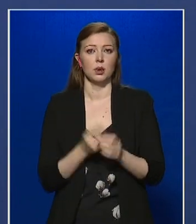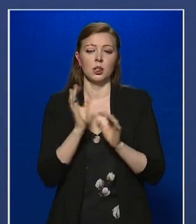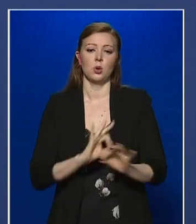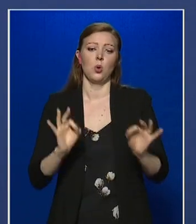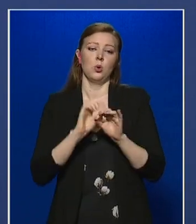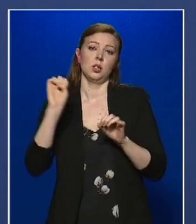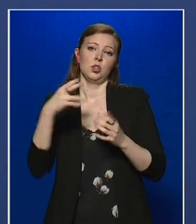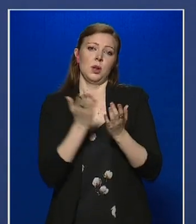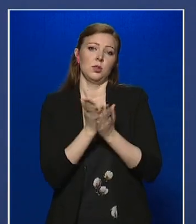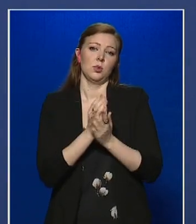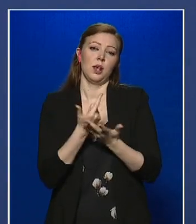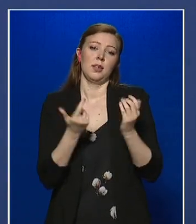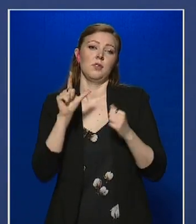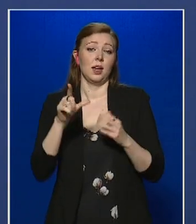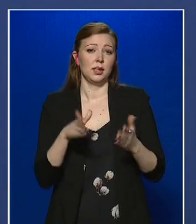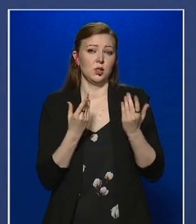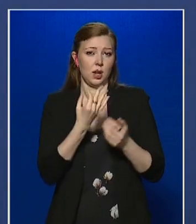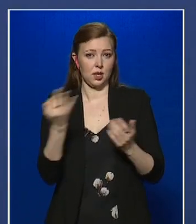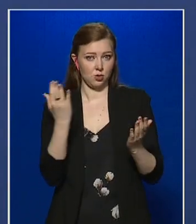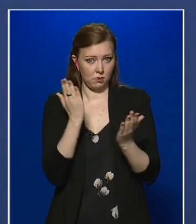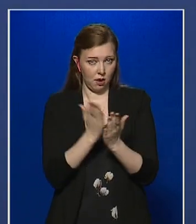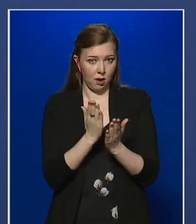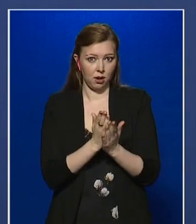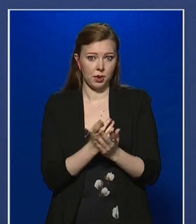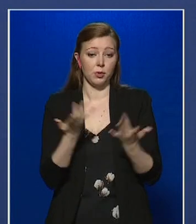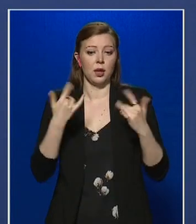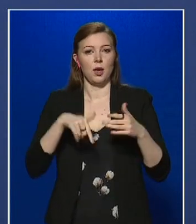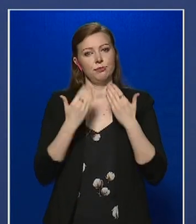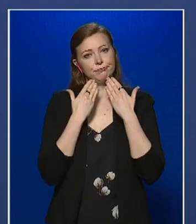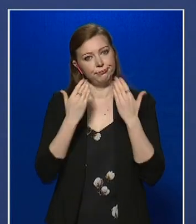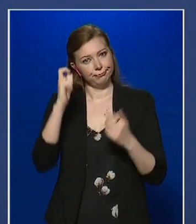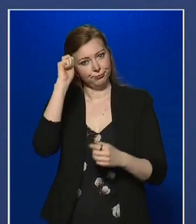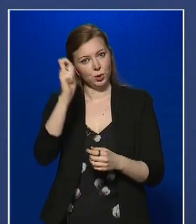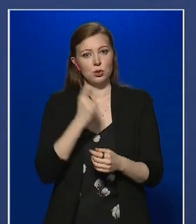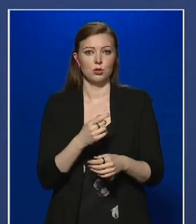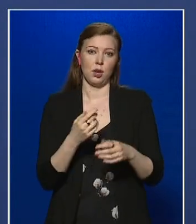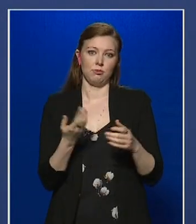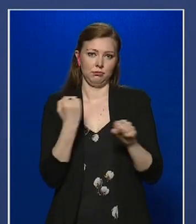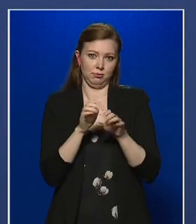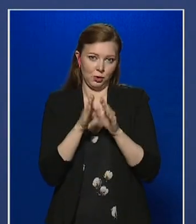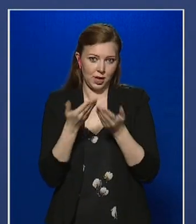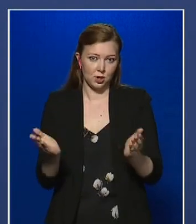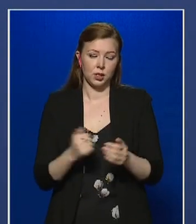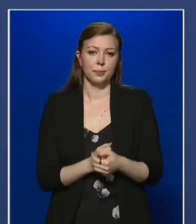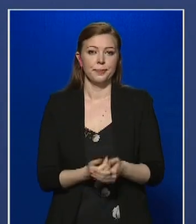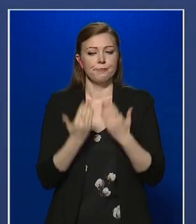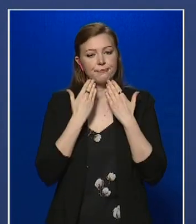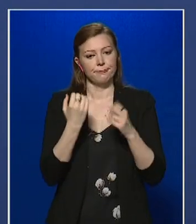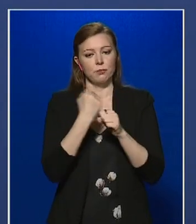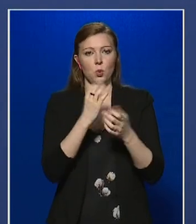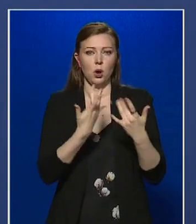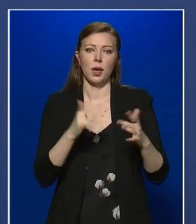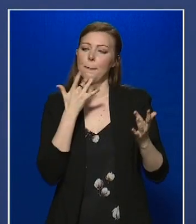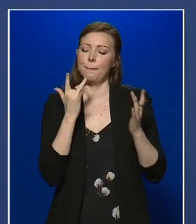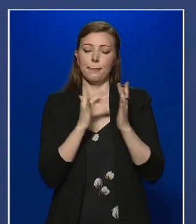országos mentőszolgált 72. születésnapja alkalmából e helyről is köszöntsem a bajtársaimat. Köszönetet mondjak a munkahelyükön a